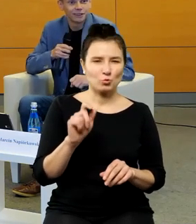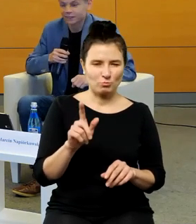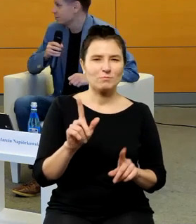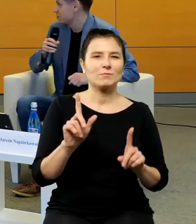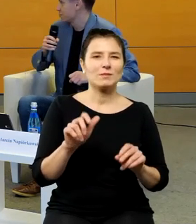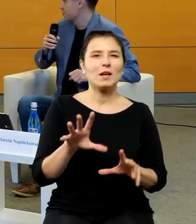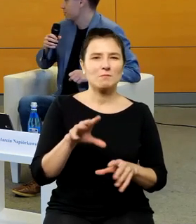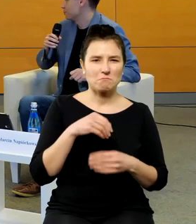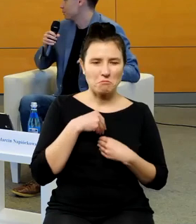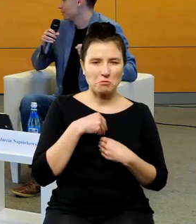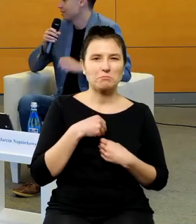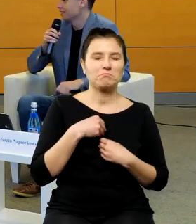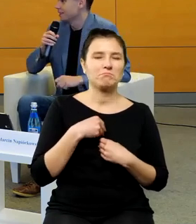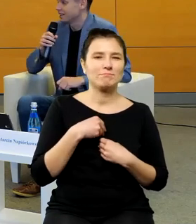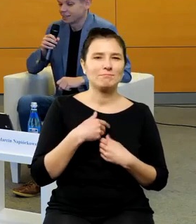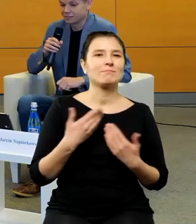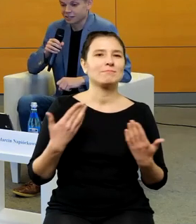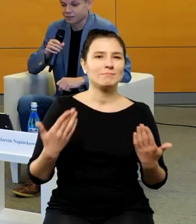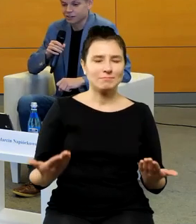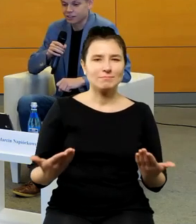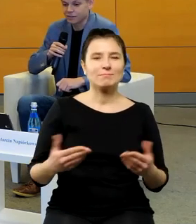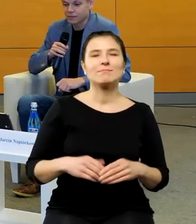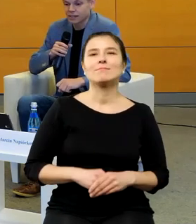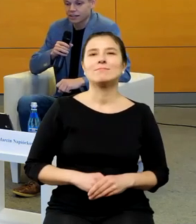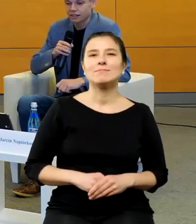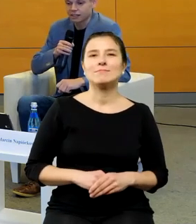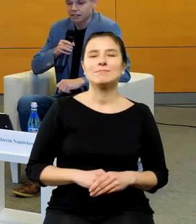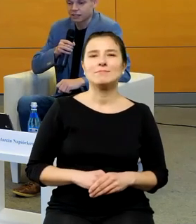Dzień dobry.